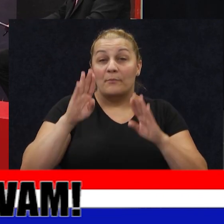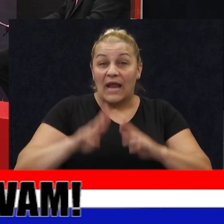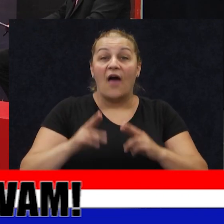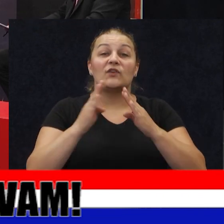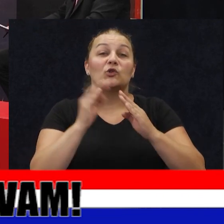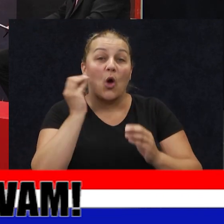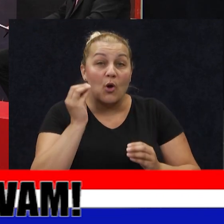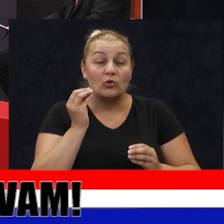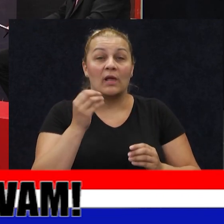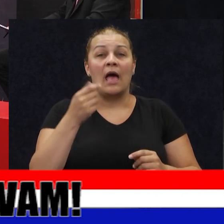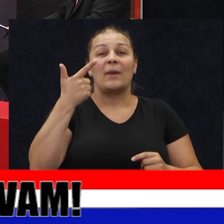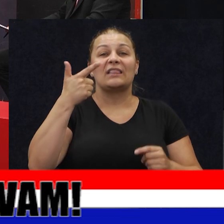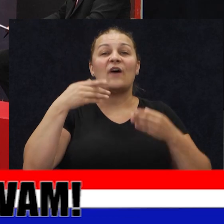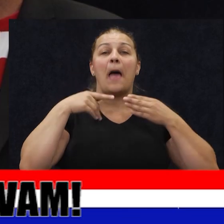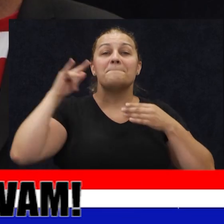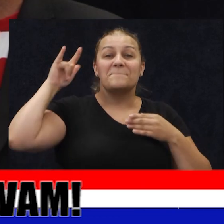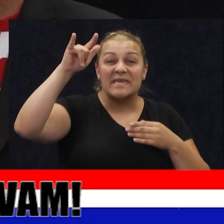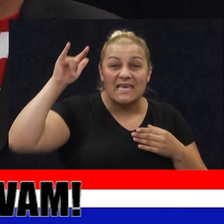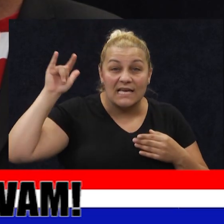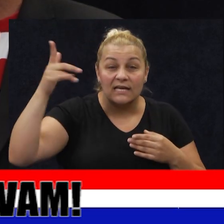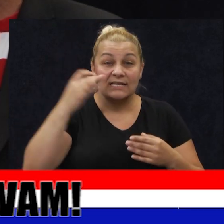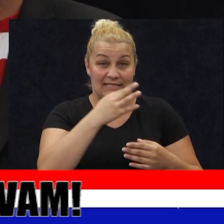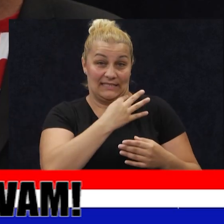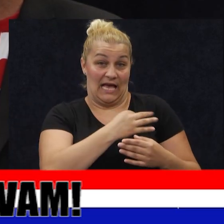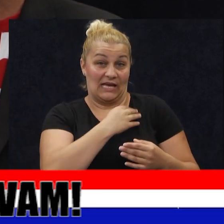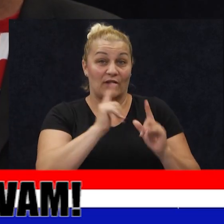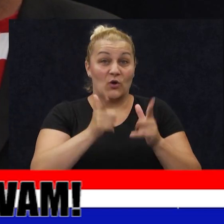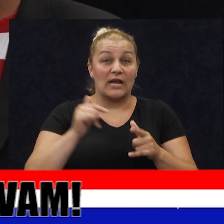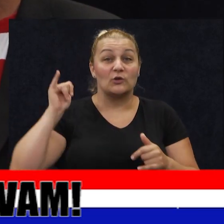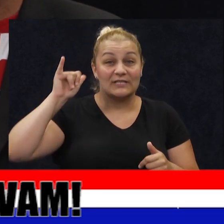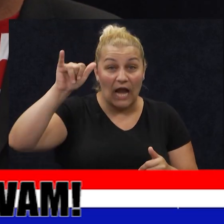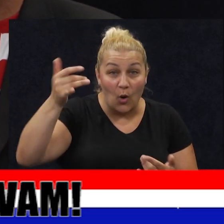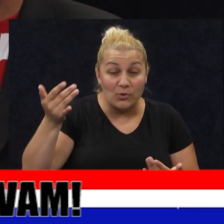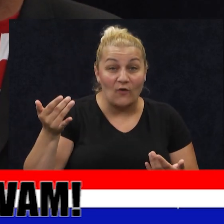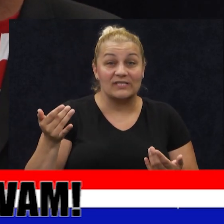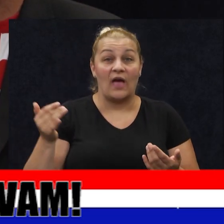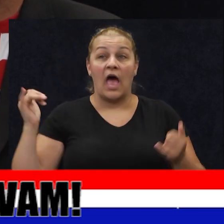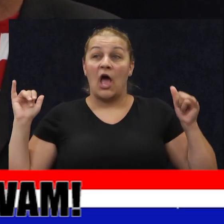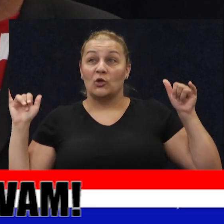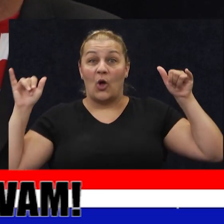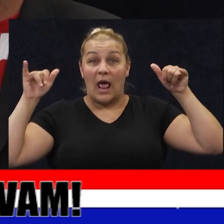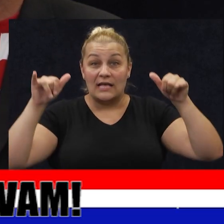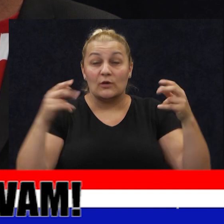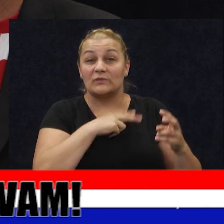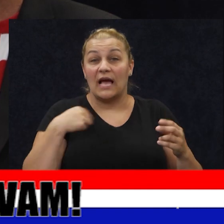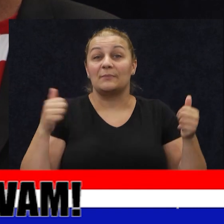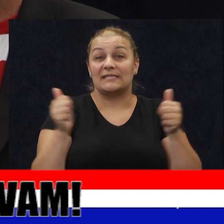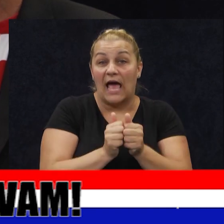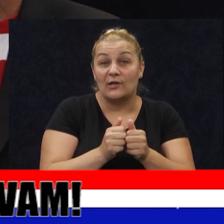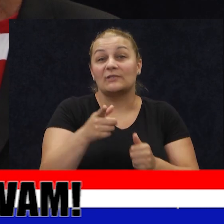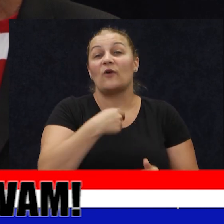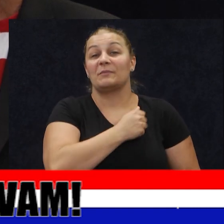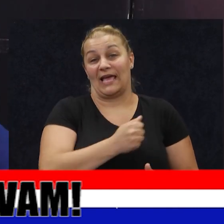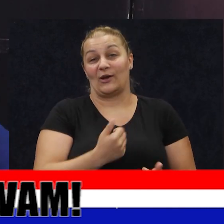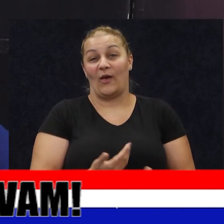naša dva miga iz Hrvatskog ratnog zakopostva dolaze u Zagreb sa našim herojima.